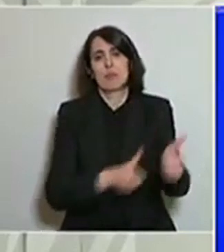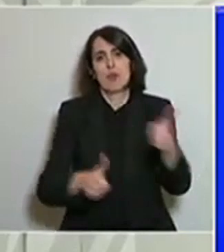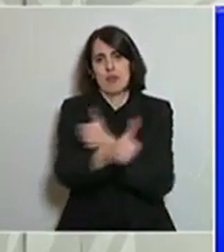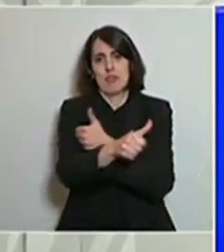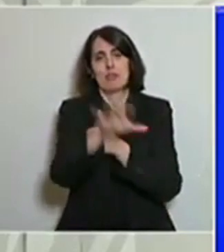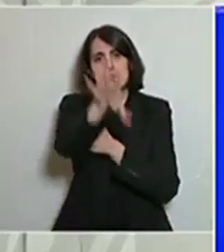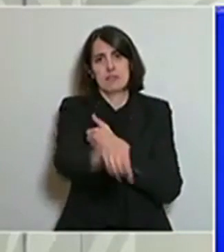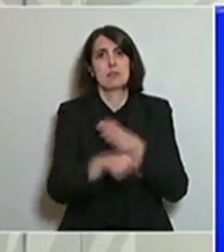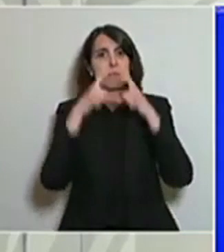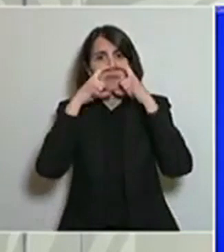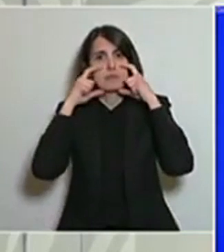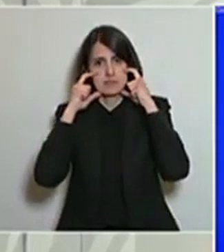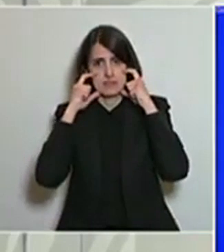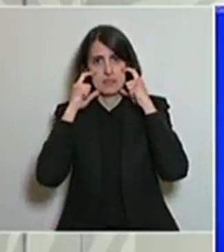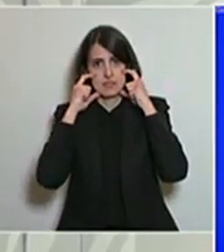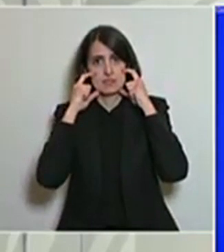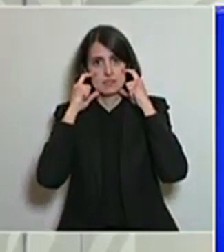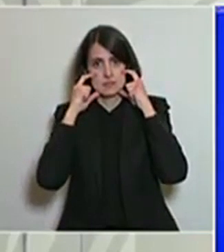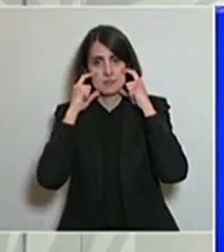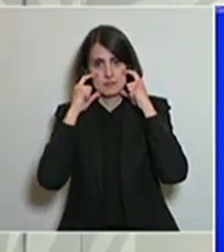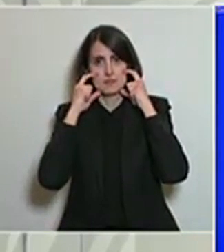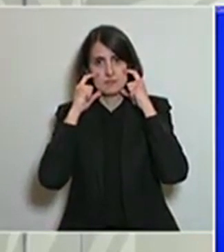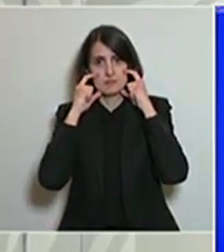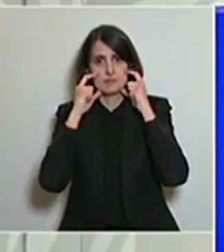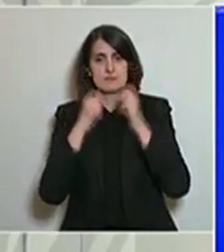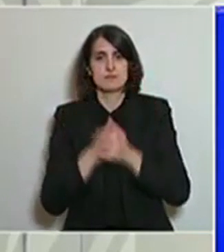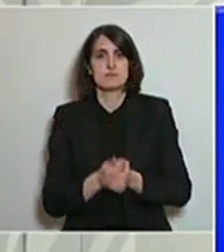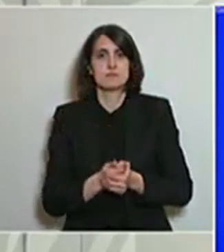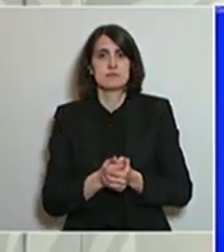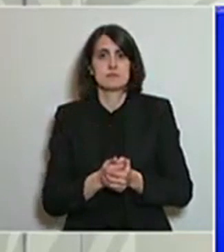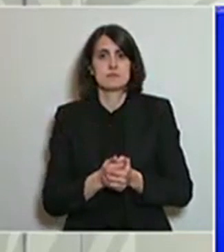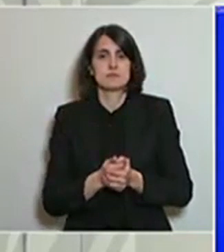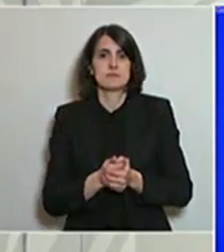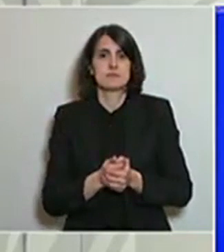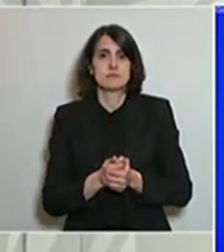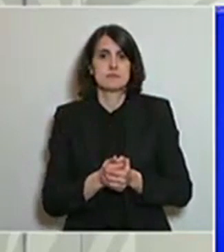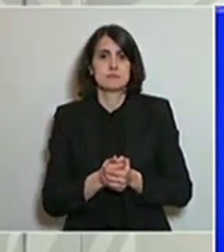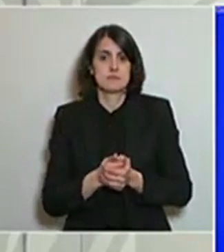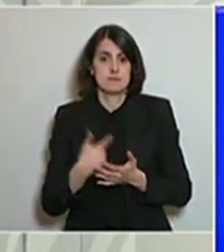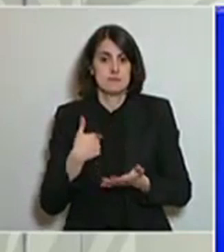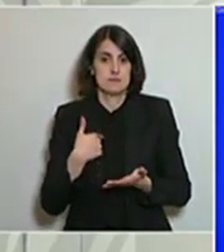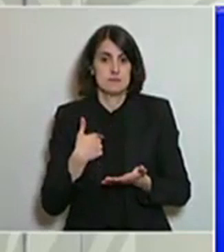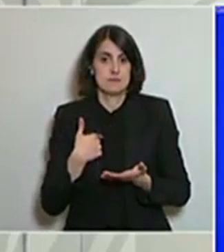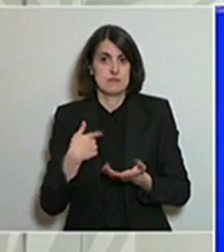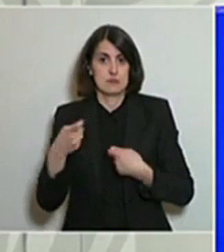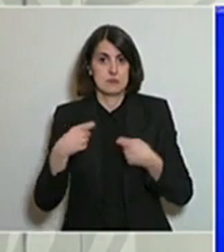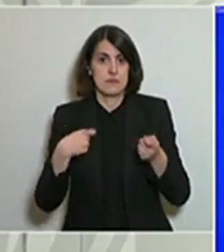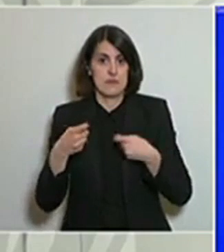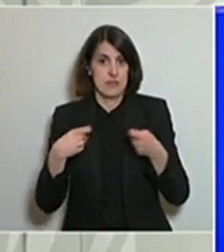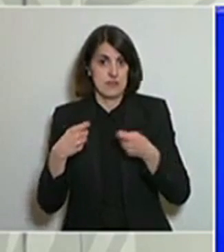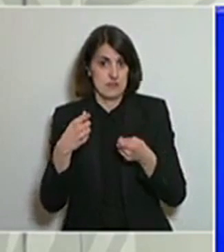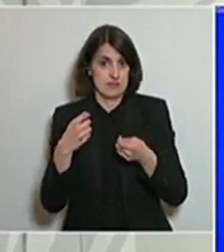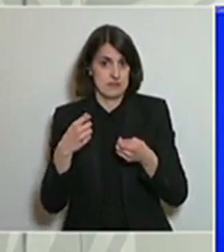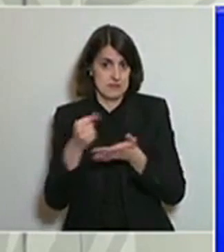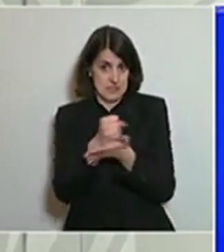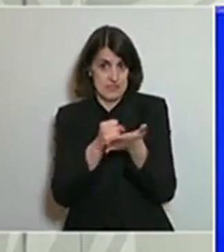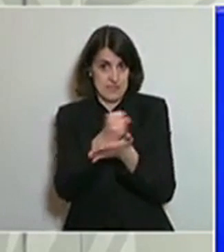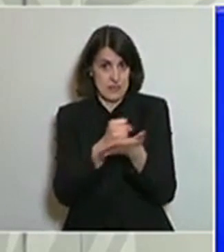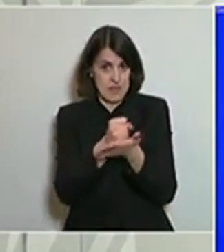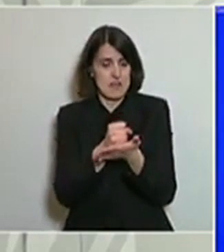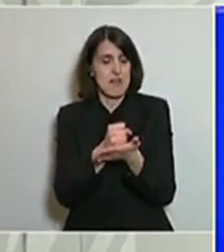partir de dimarts de la setmana que ve, s'hauran de desplaçar a treballar. que aquestes mascaretes estaran